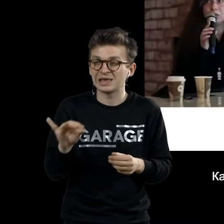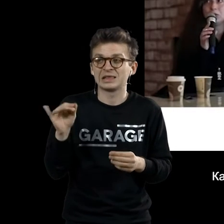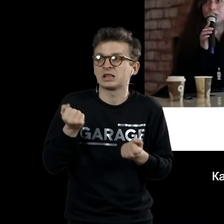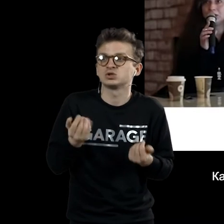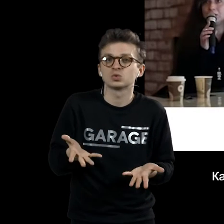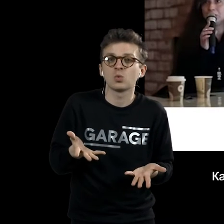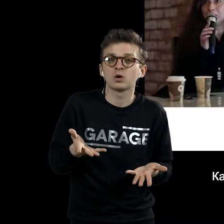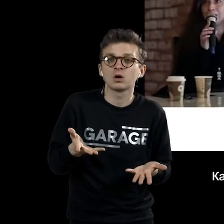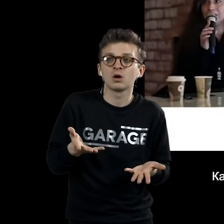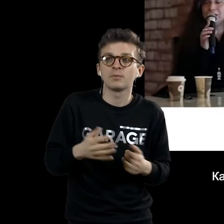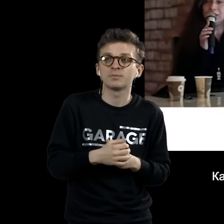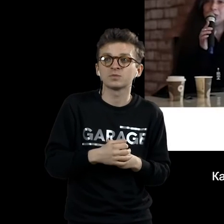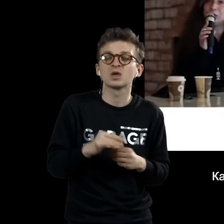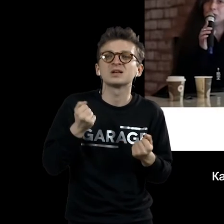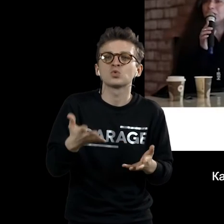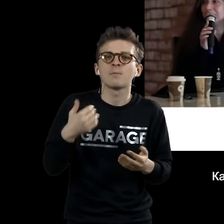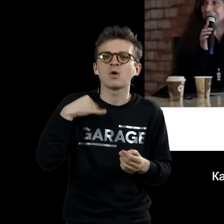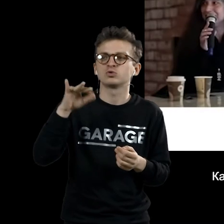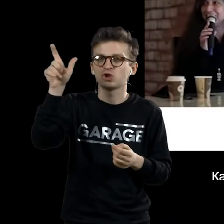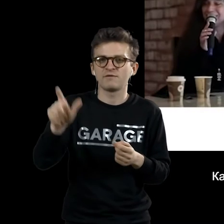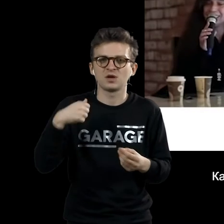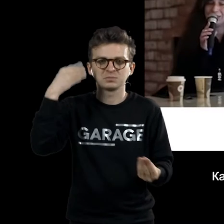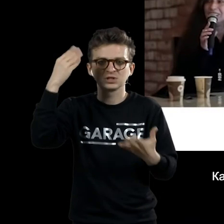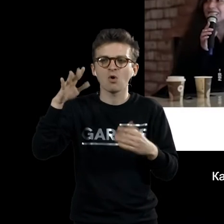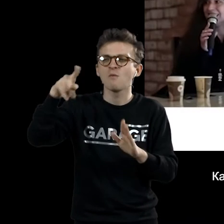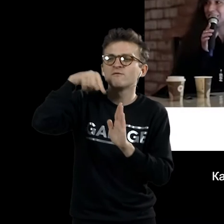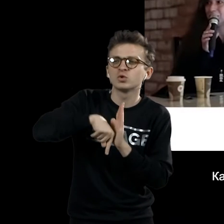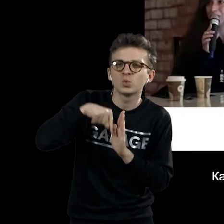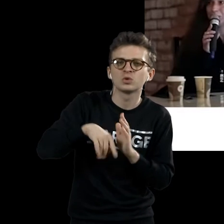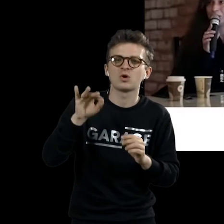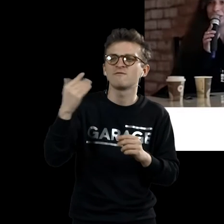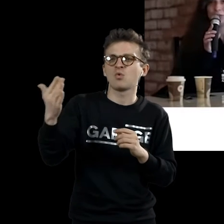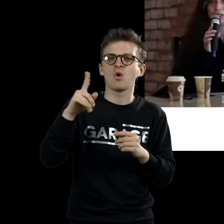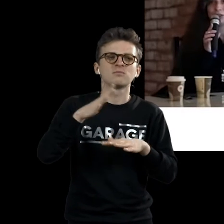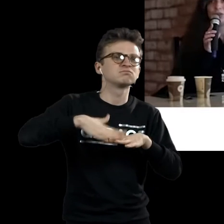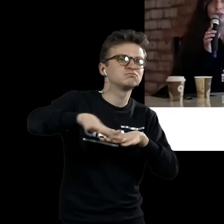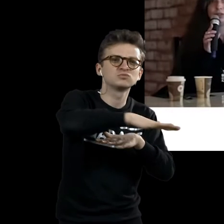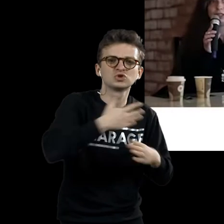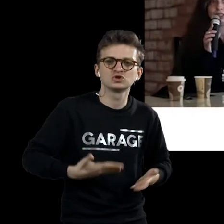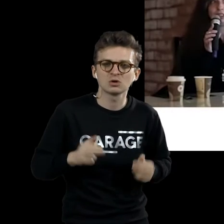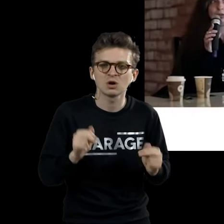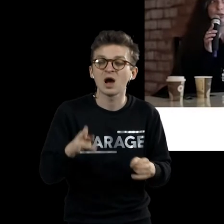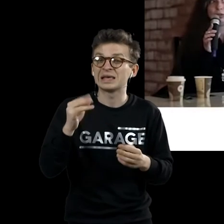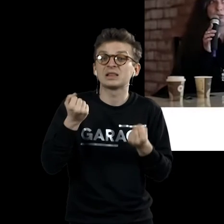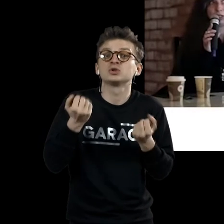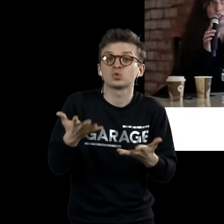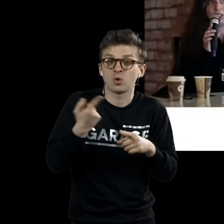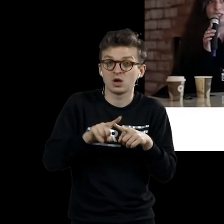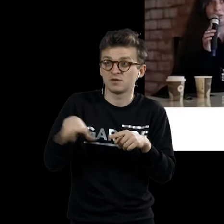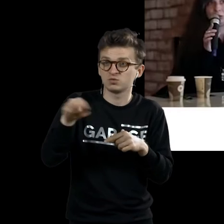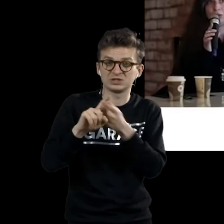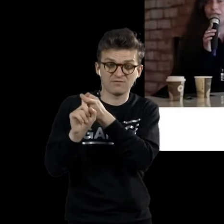какое-то адекватное представление, не знаю, там, о внутреннем мире человека, его социальной функции, его психологии, насколько оно связано с тем, чтобы